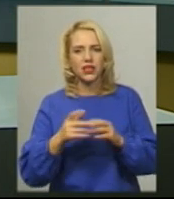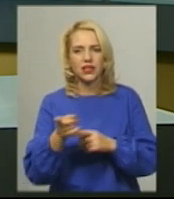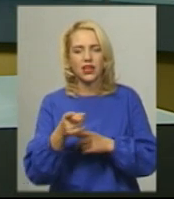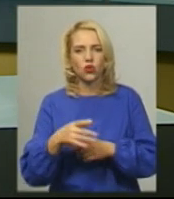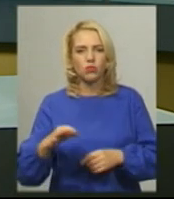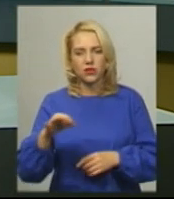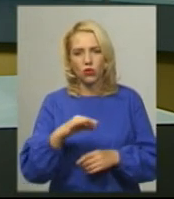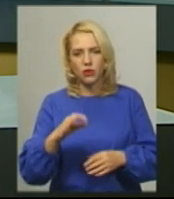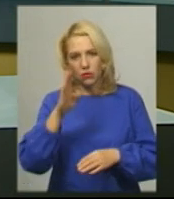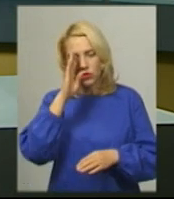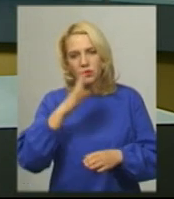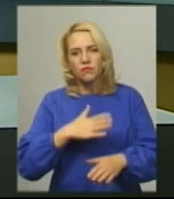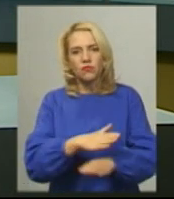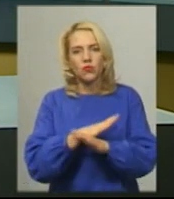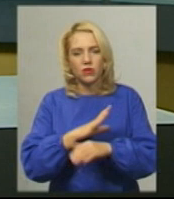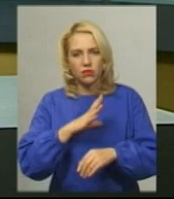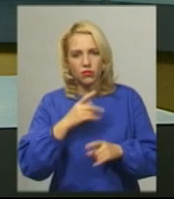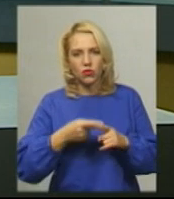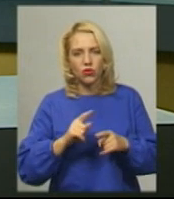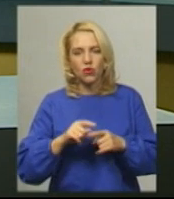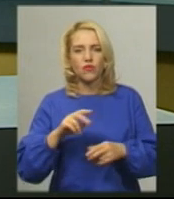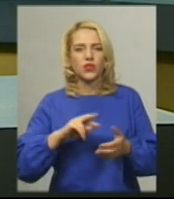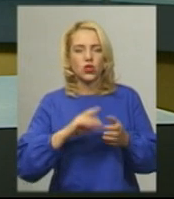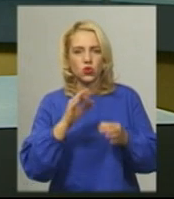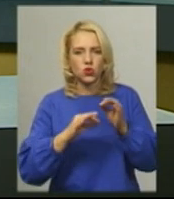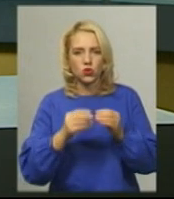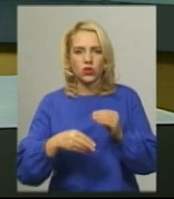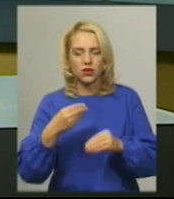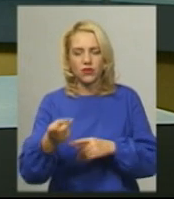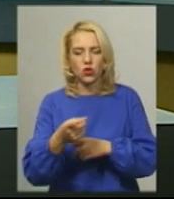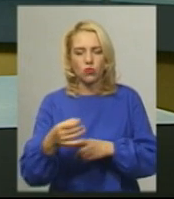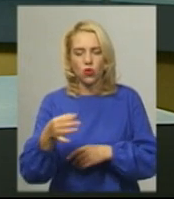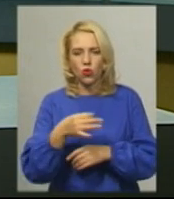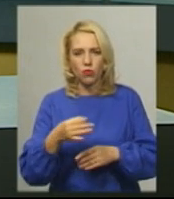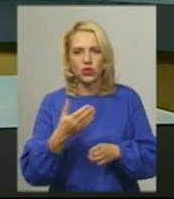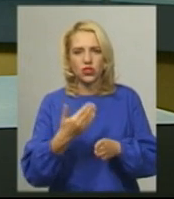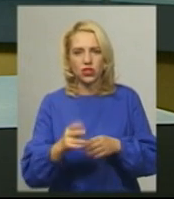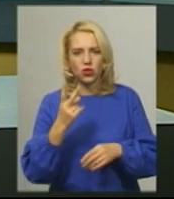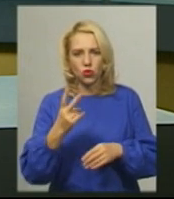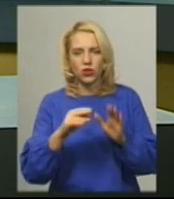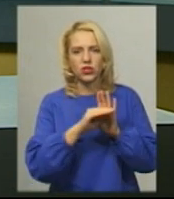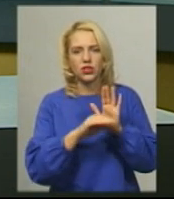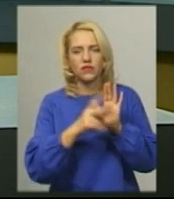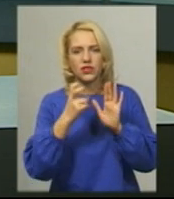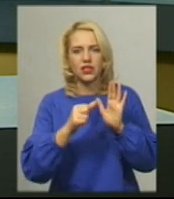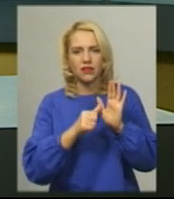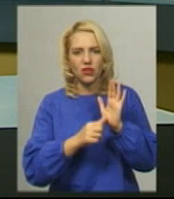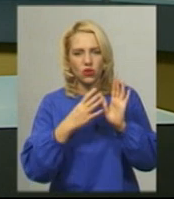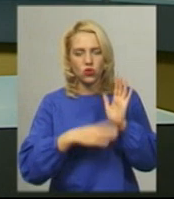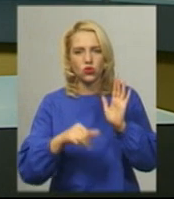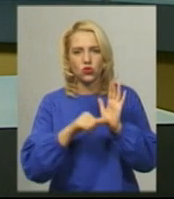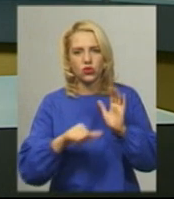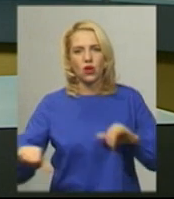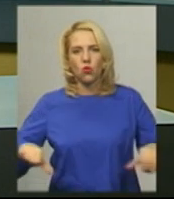Олександр Цюх помер. Лановецький суд Тернопільської області виніс вирок за частиною 2 статті 296 «Хуліганство».